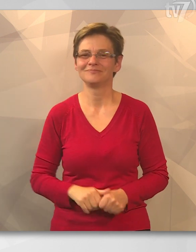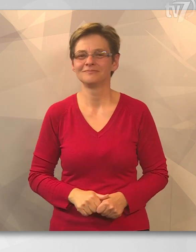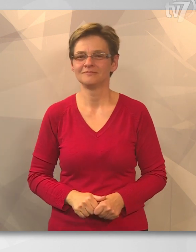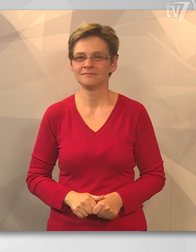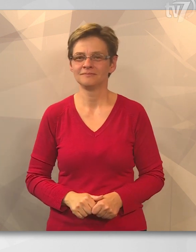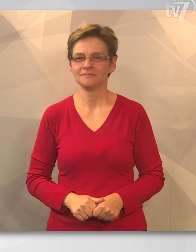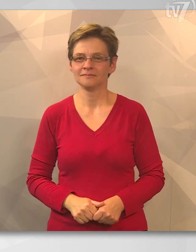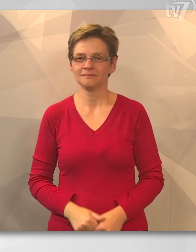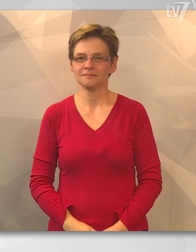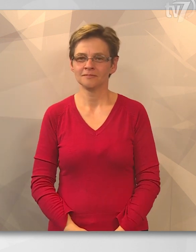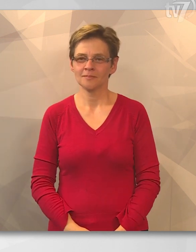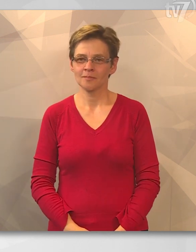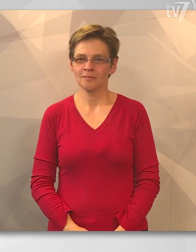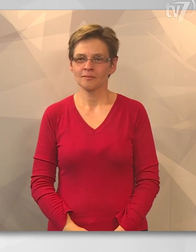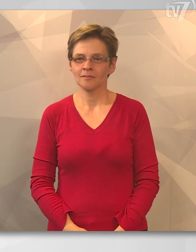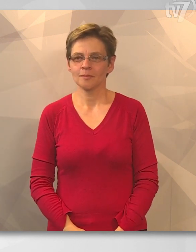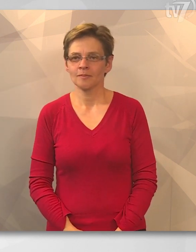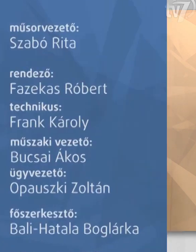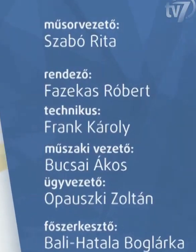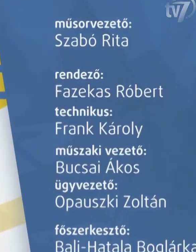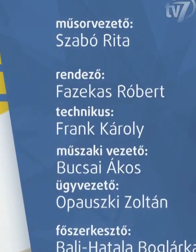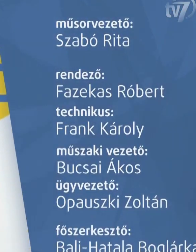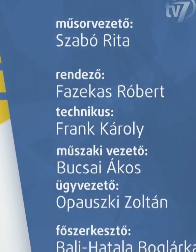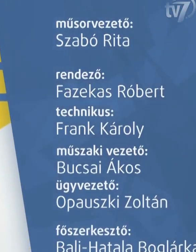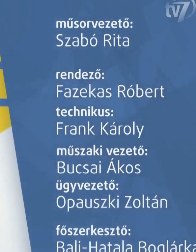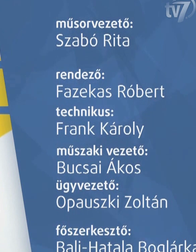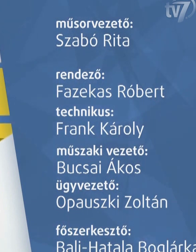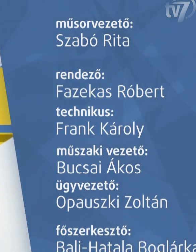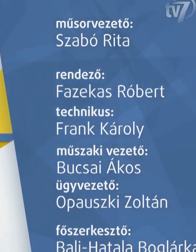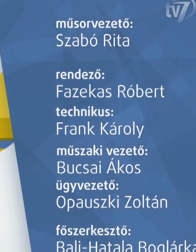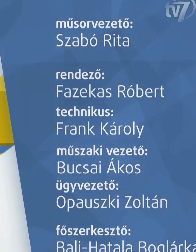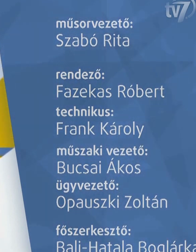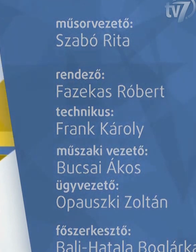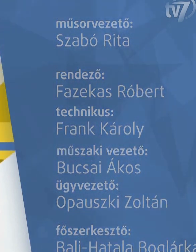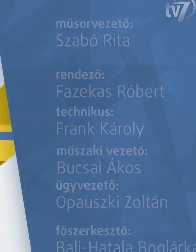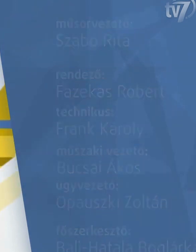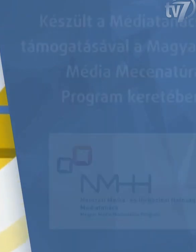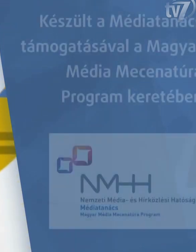Köszönöm figyelmüket, köszönöm